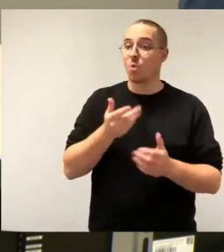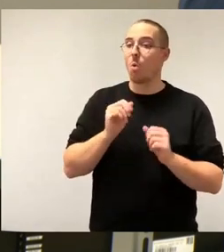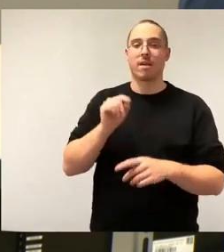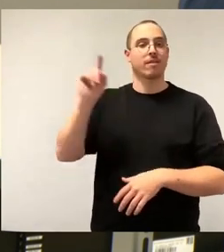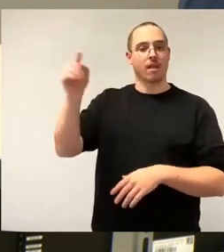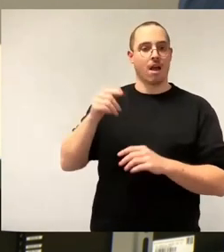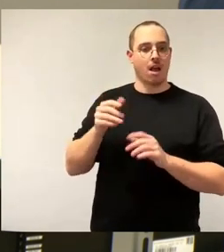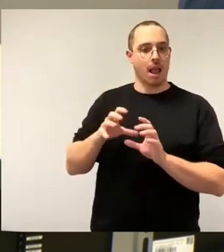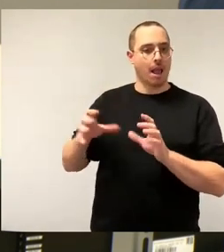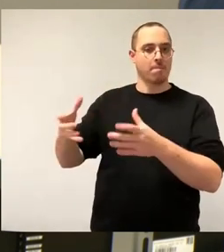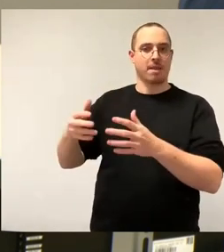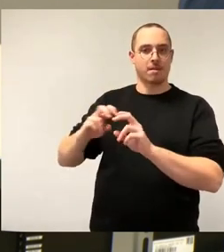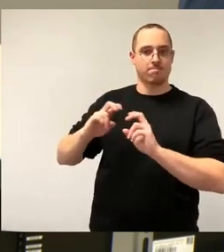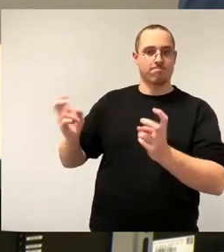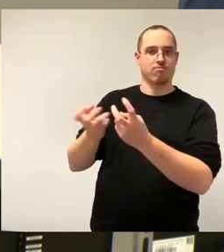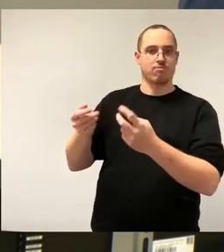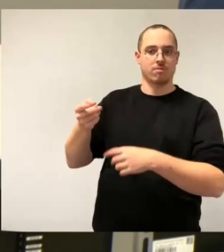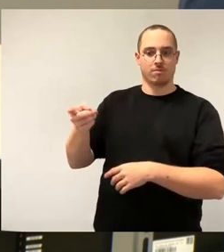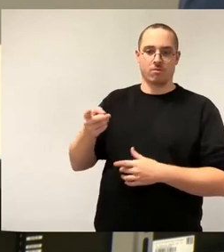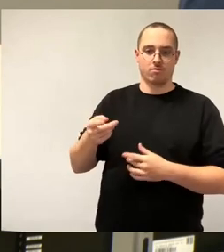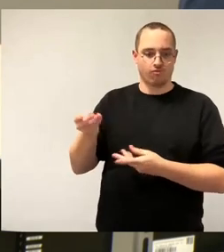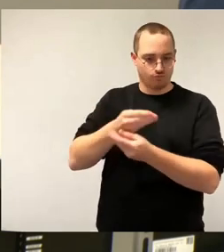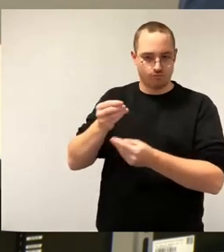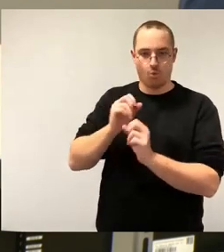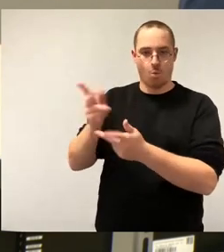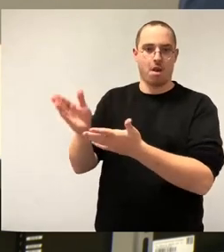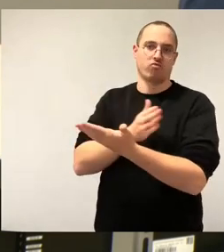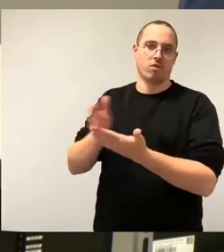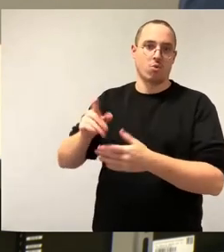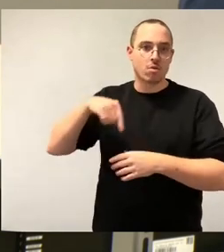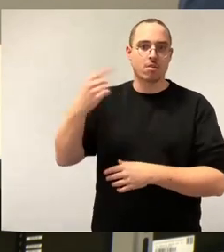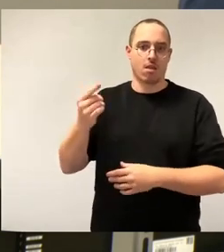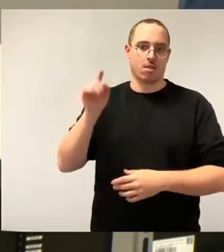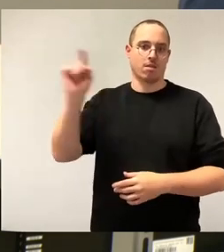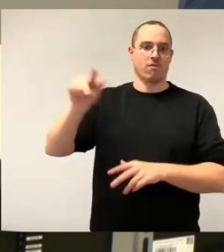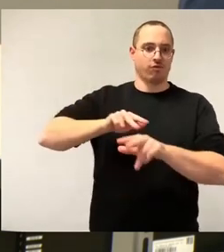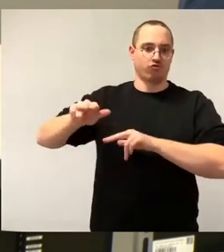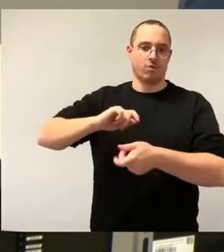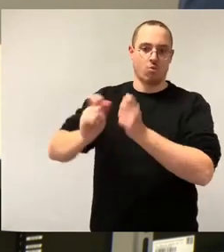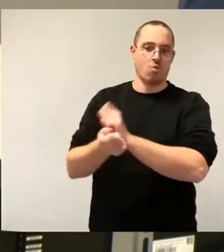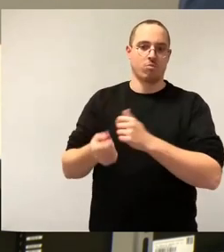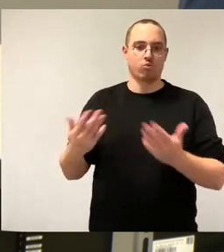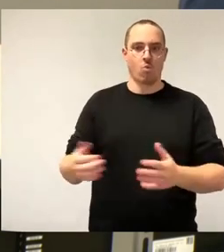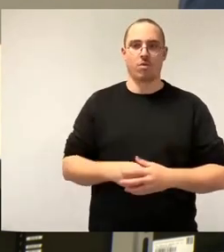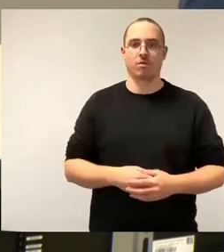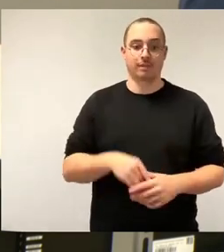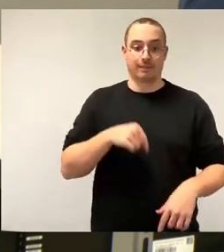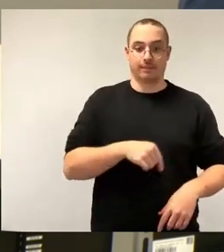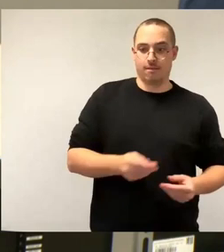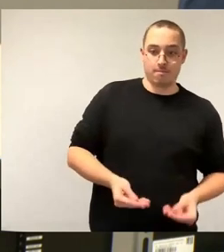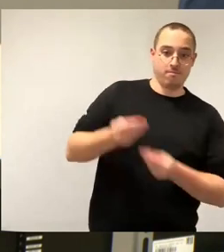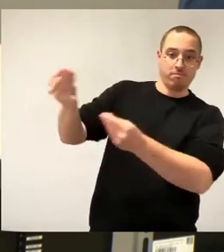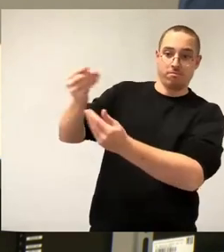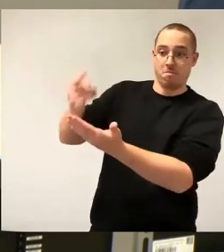ein Plan, wie dieses Unternehmen wirtschaften soll. Und dann haben wir jetzt was ganz Spannendes. Wir haben